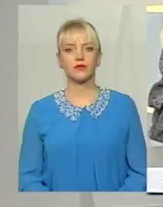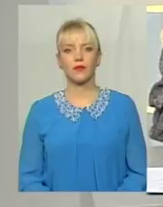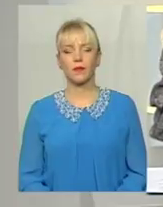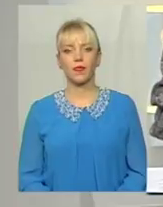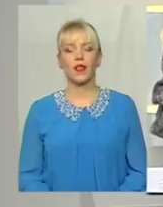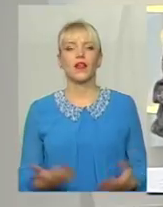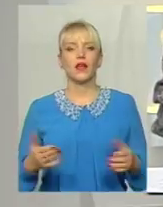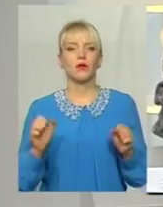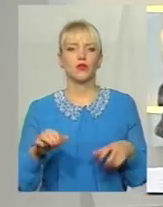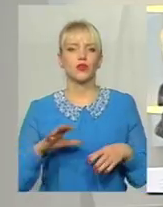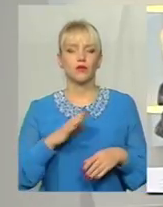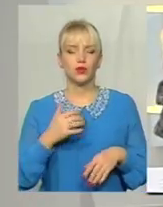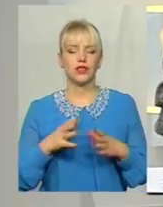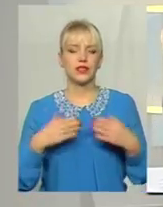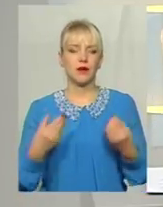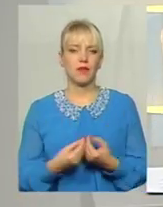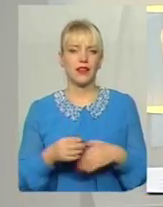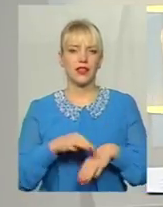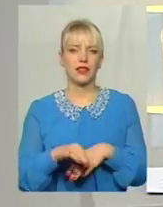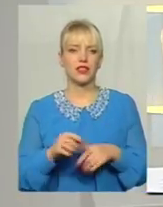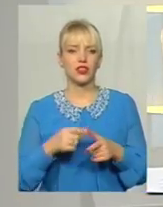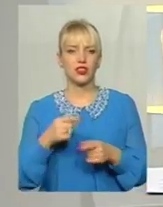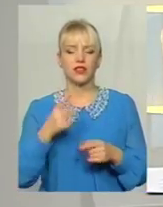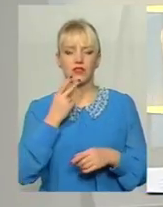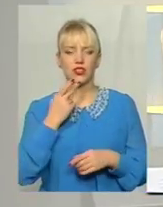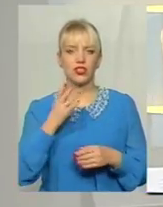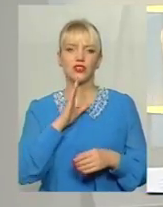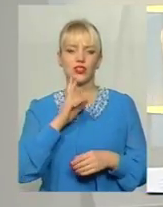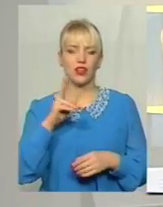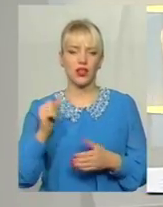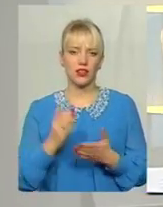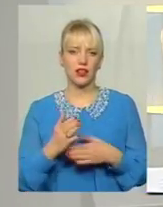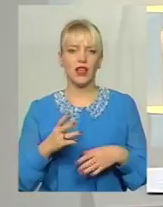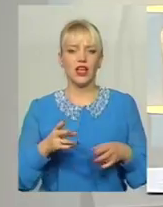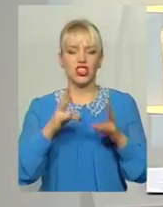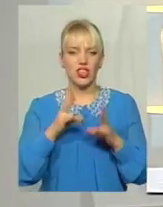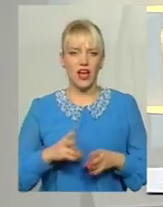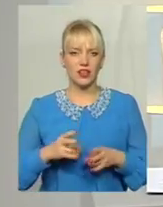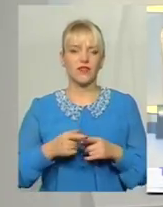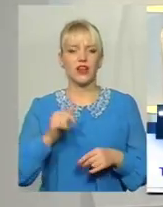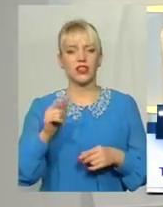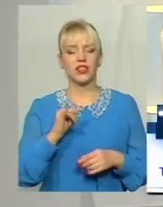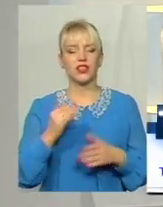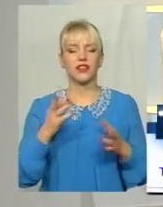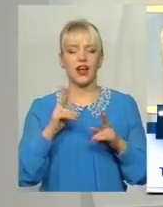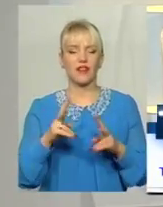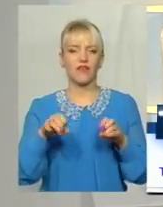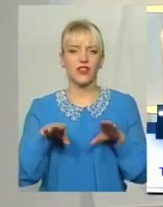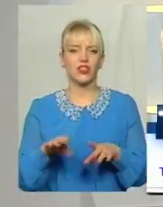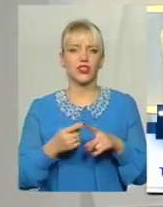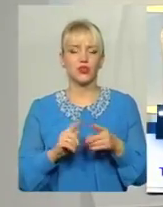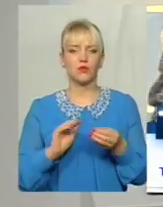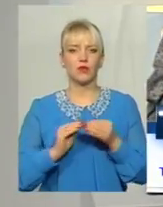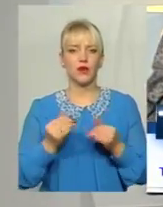Бути сімейне насильство, чи завжди жінка є жертвою? Як почати вирішення цієї проблеми? Про це нині